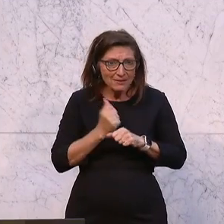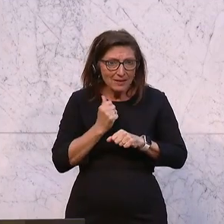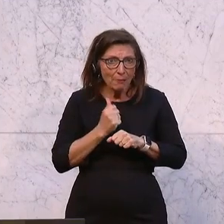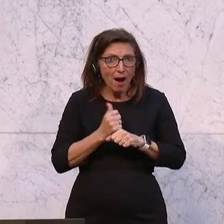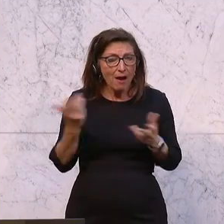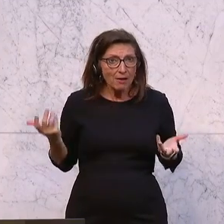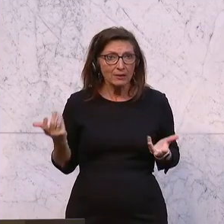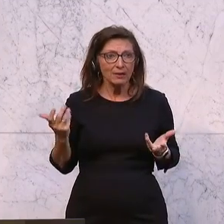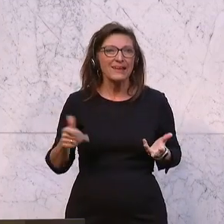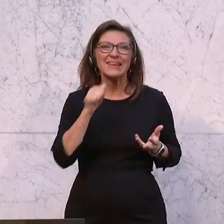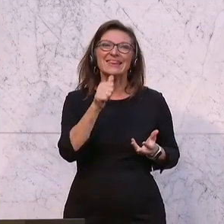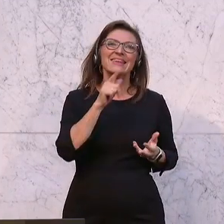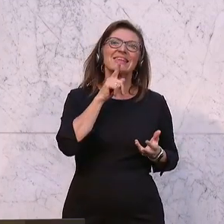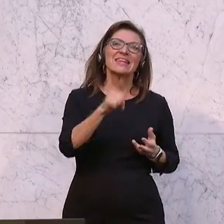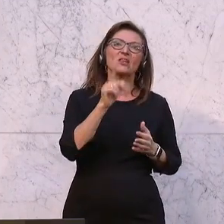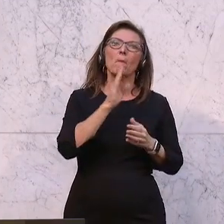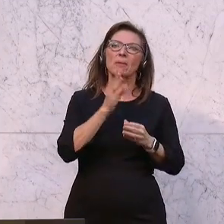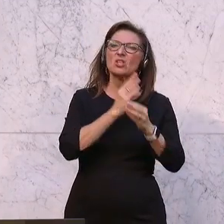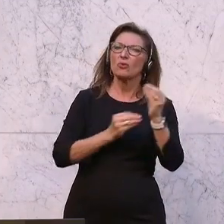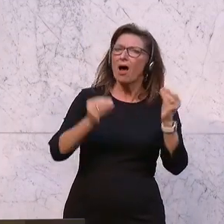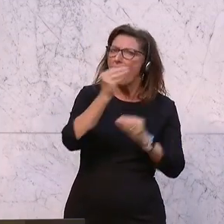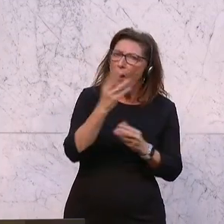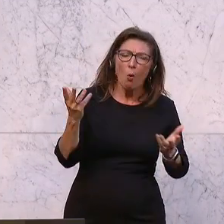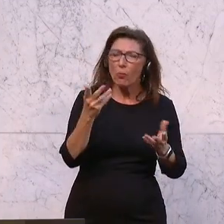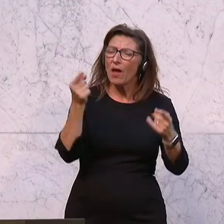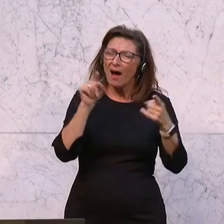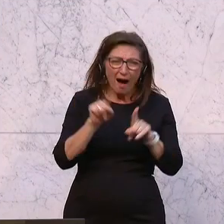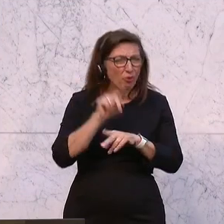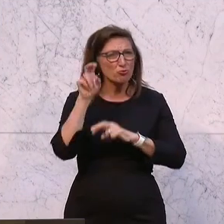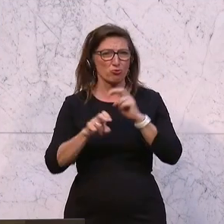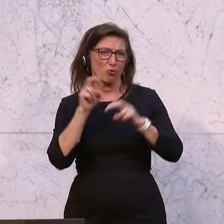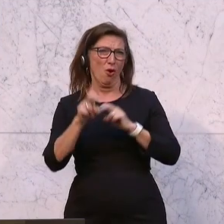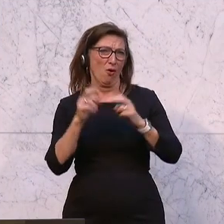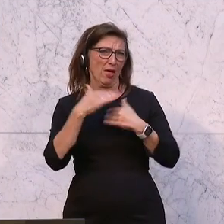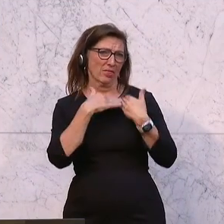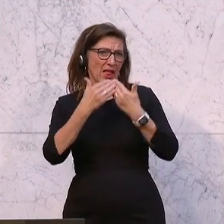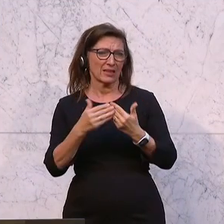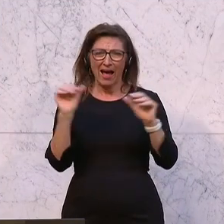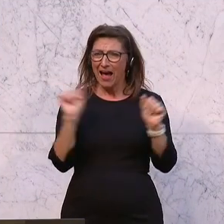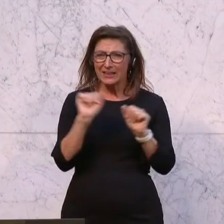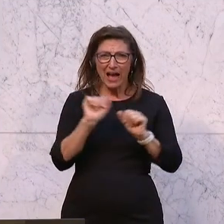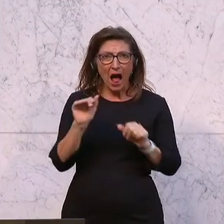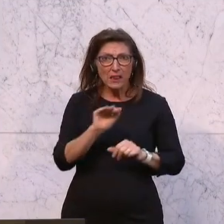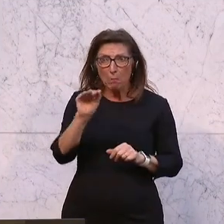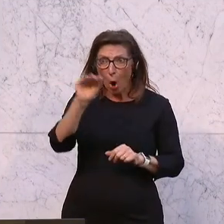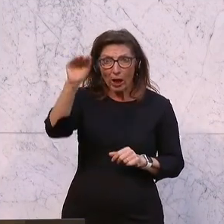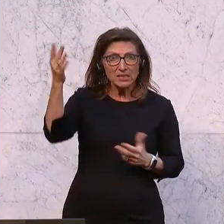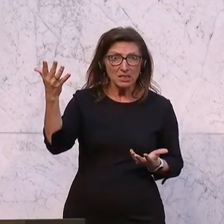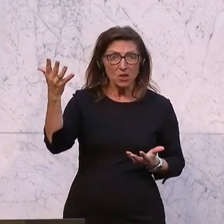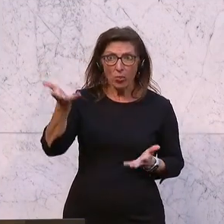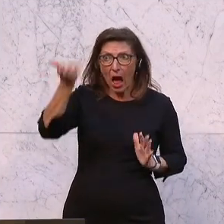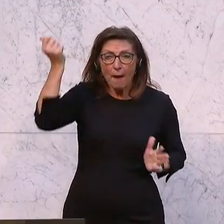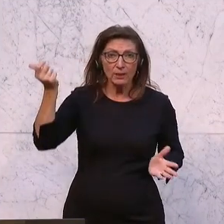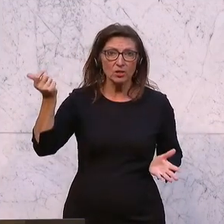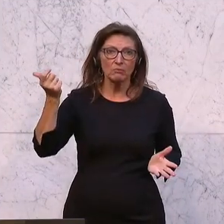letzten Jahren. Nicht nur mit den Pensionserhöhungen, sondern auch mit den Steuerentlastungen. Die Abschaffung der kalten Progression wirkt sich natürlich auch